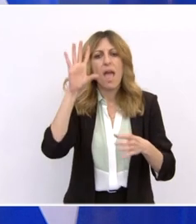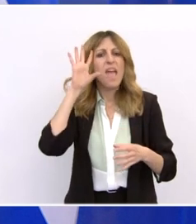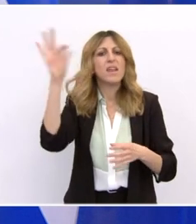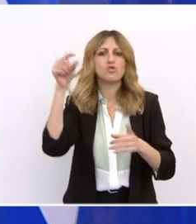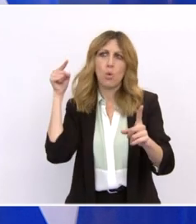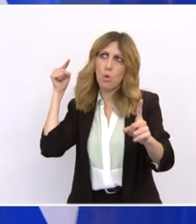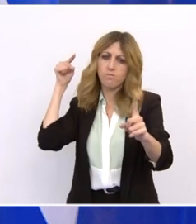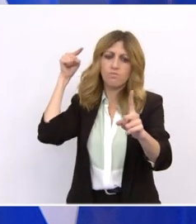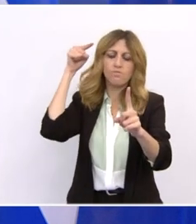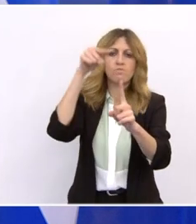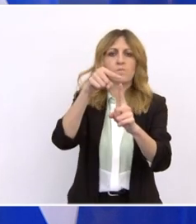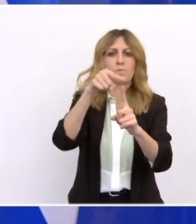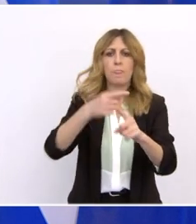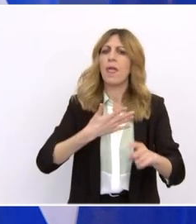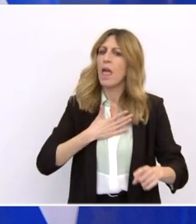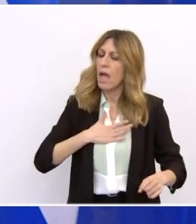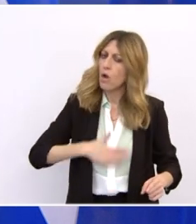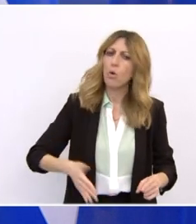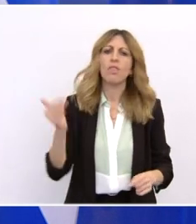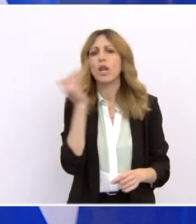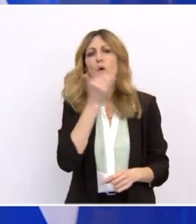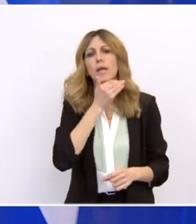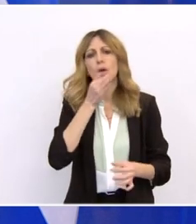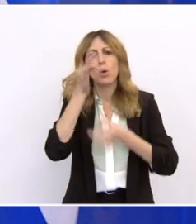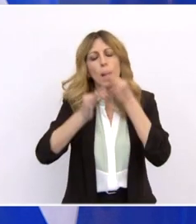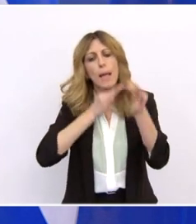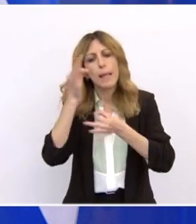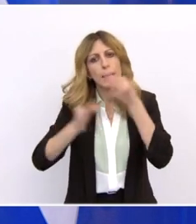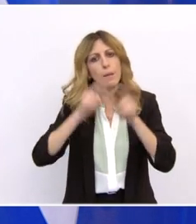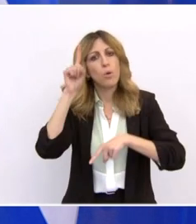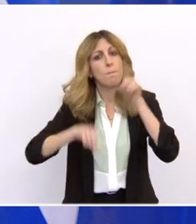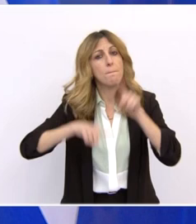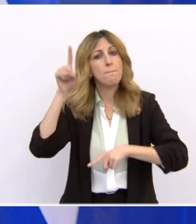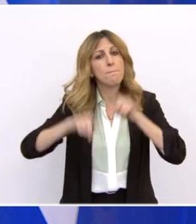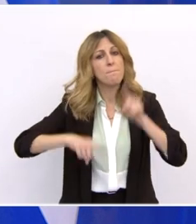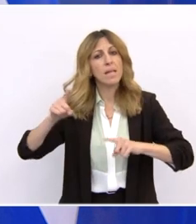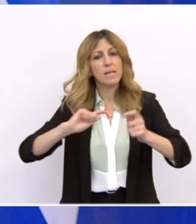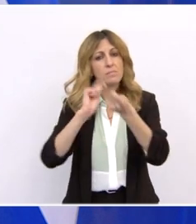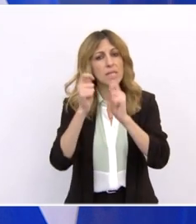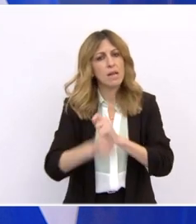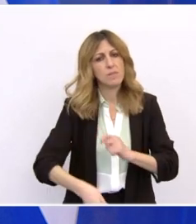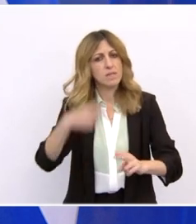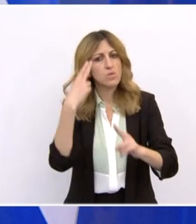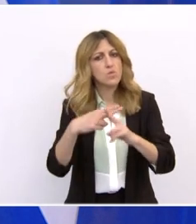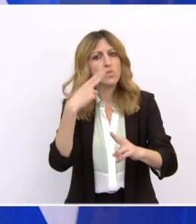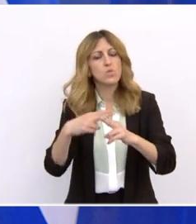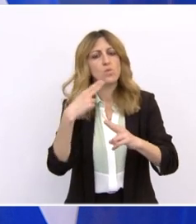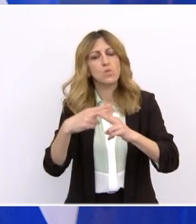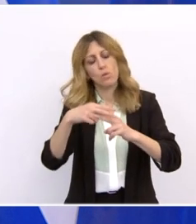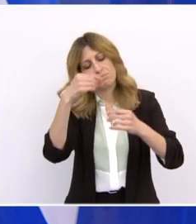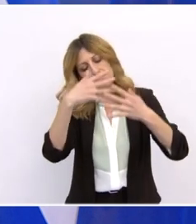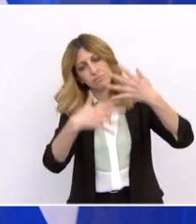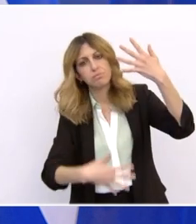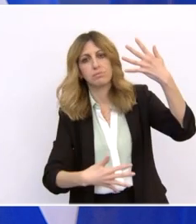από τις δράσεις του σχεδίου, εμβληματικές όσο και συμβολικές. Όλες,